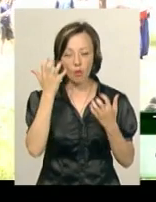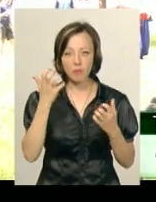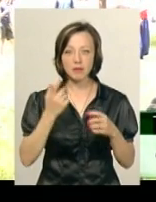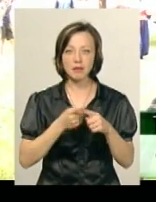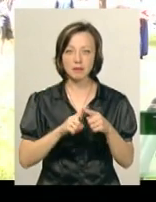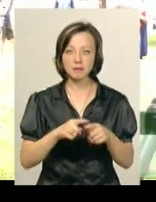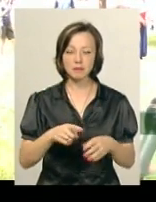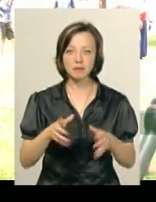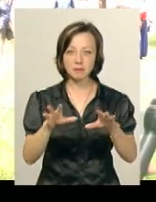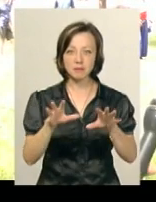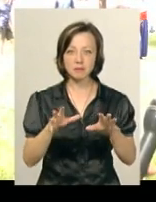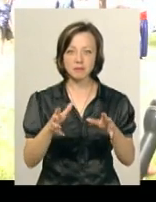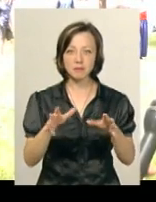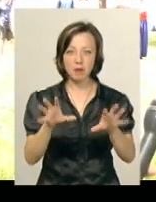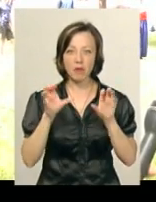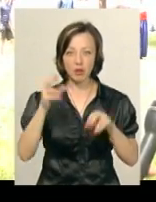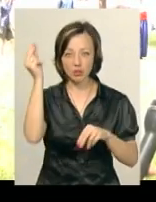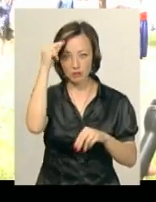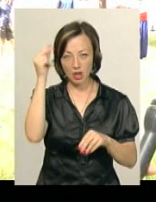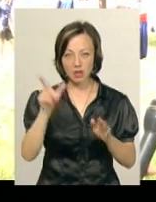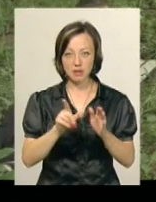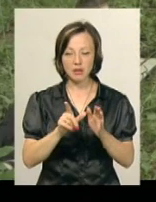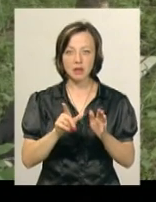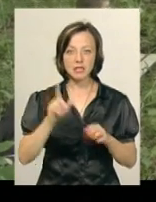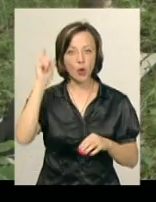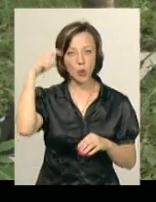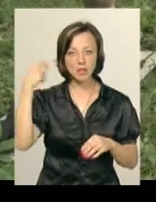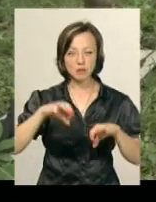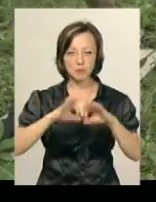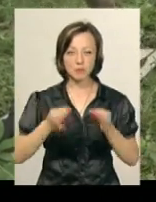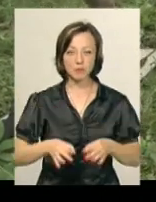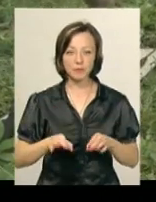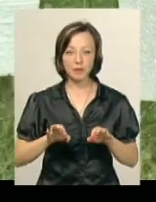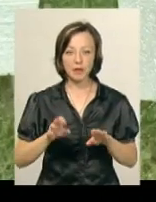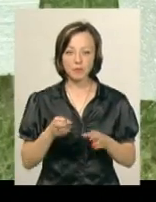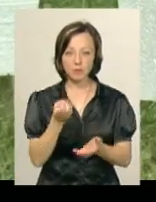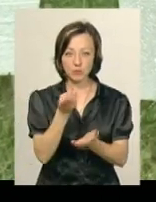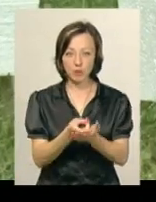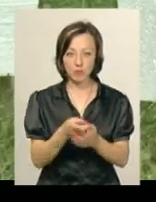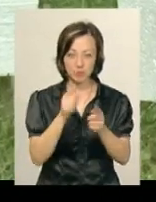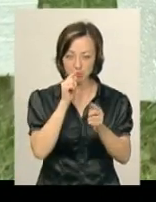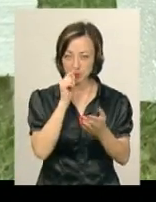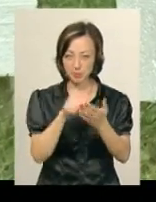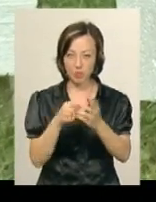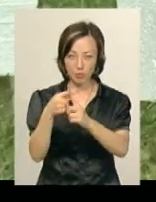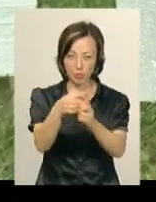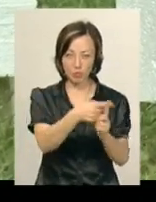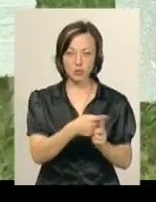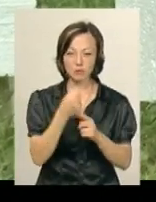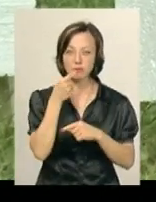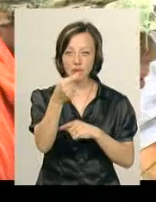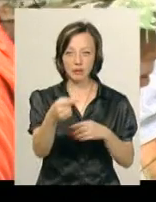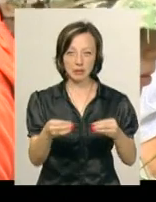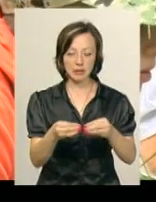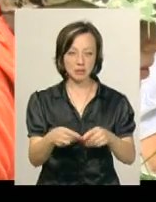сприймають навчання з козацького бойового мистецтва. З упору лежачи необхідно поцілити у мішенні, яка знаходиться на відстані 10